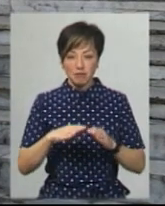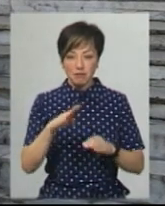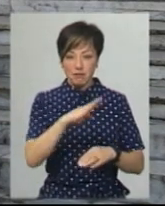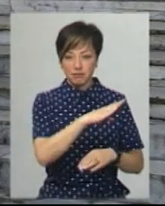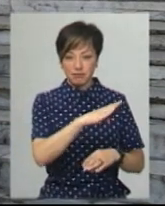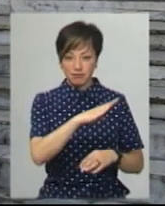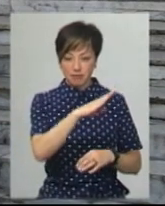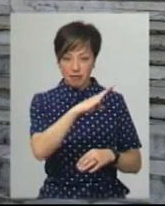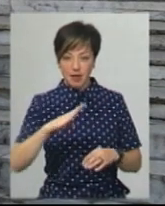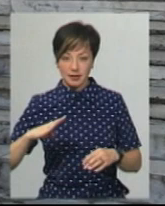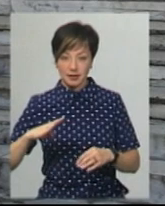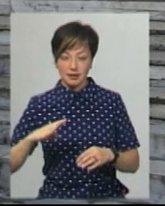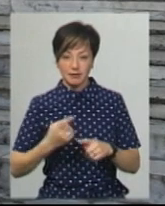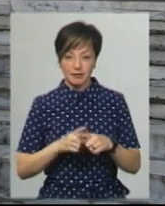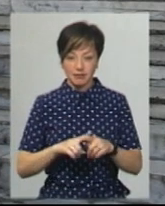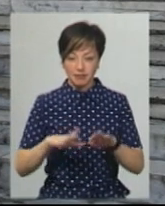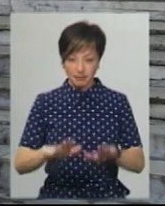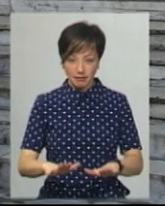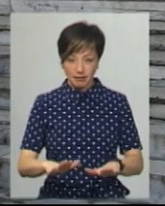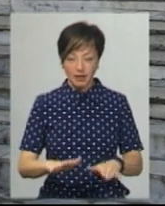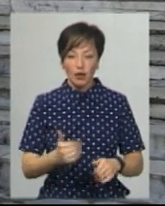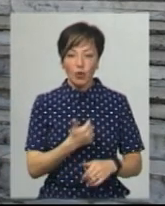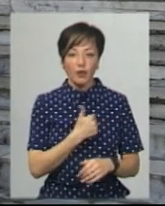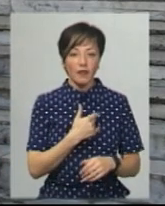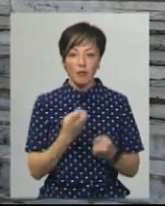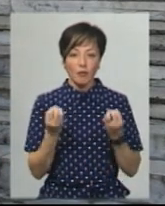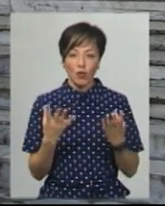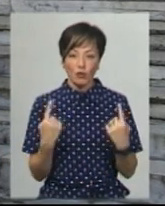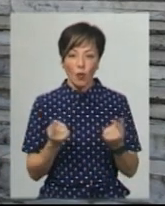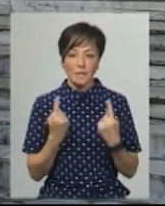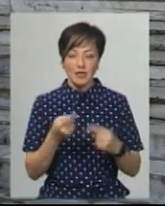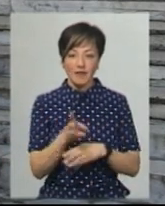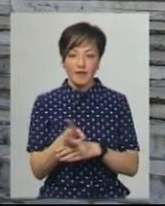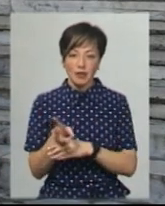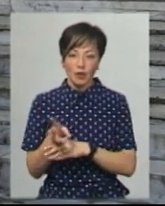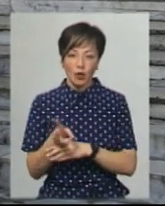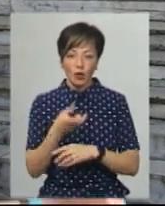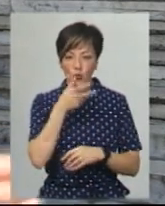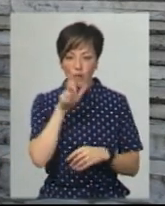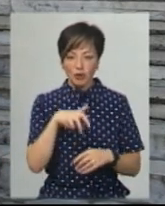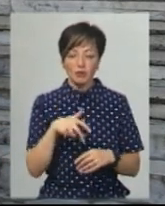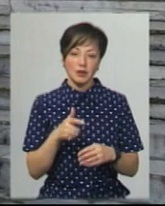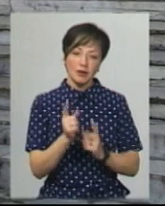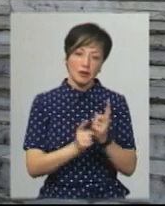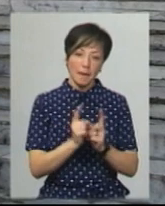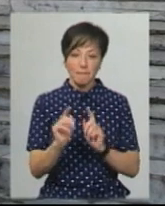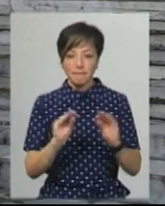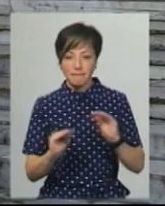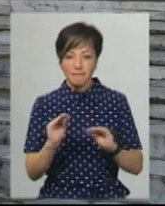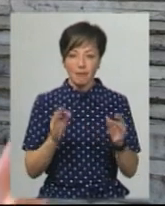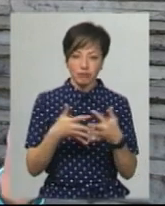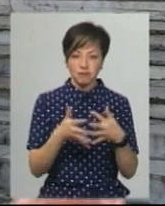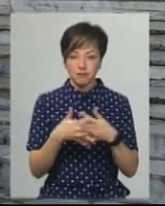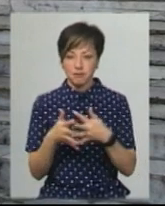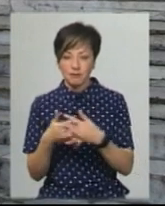ми хотіли трошки не зробити просто відео таким нудним. Ми його всіляко розбавляли,